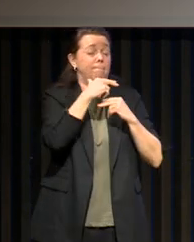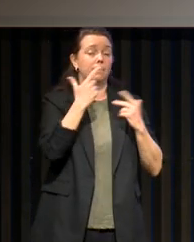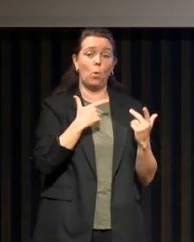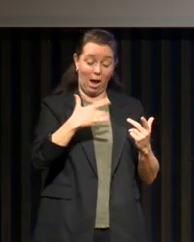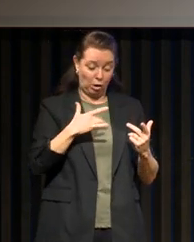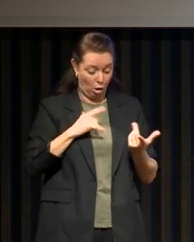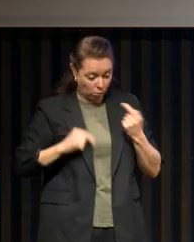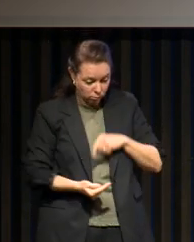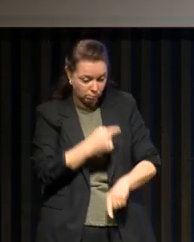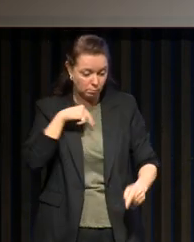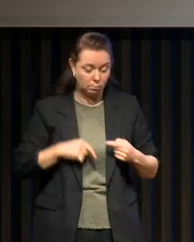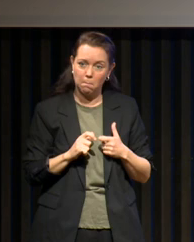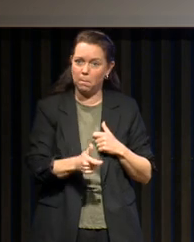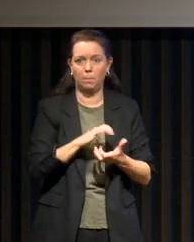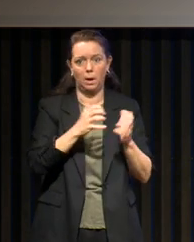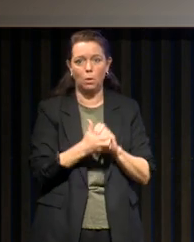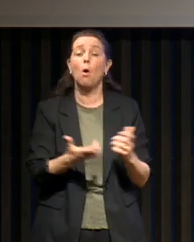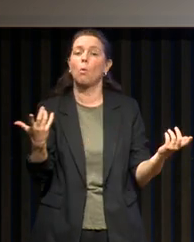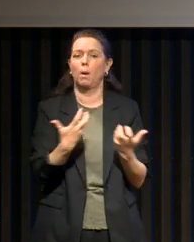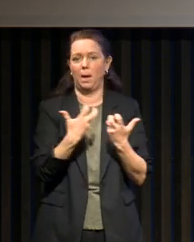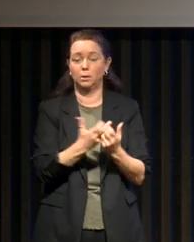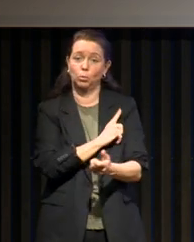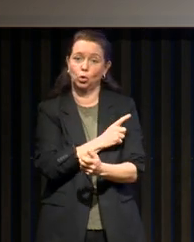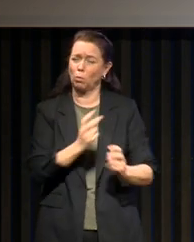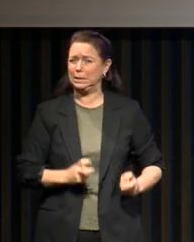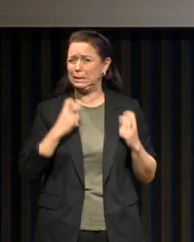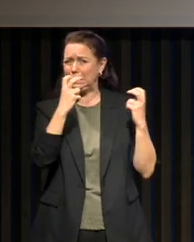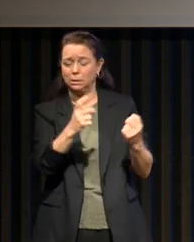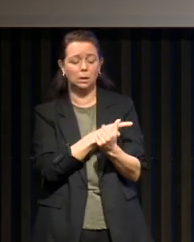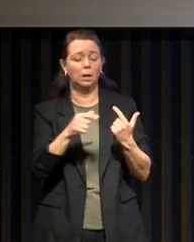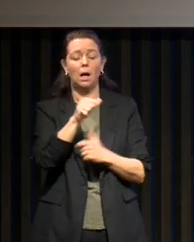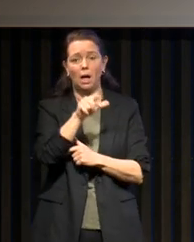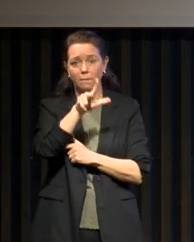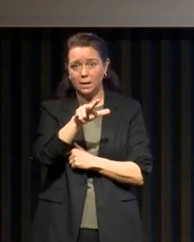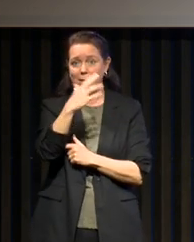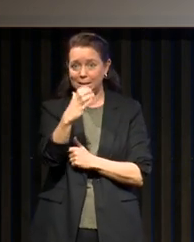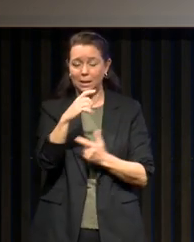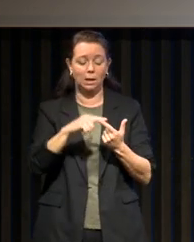complications cardiovasculaires telles que l'hypertension artérielle, les AVC ou l'infarctus du myocarde.